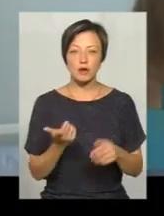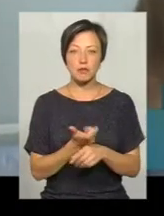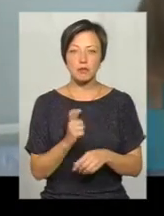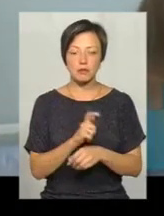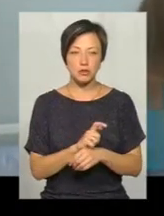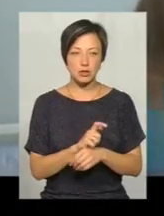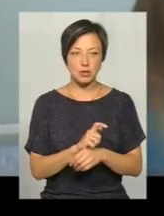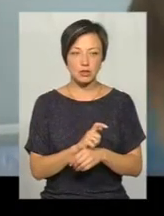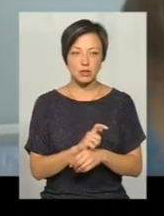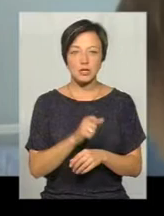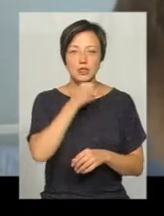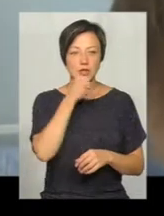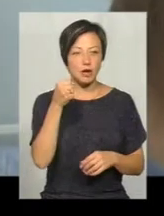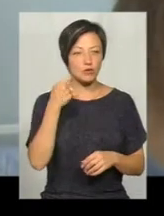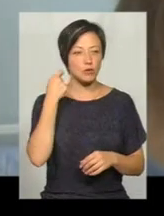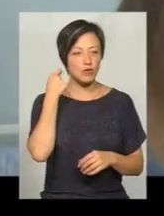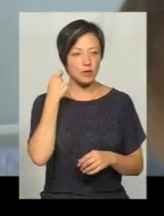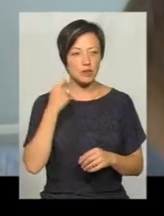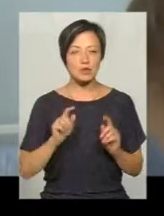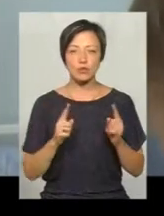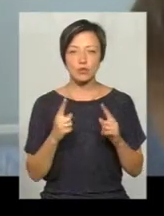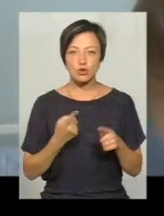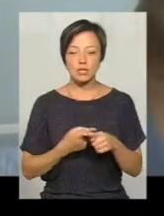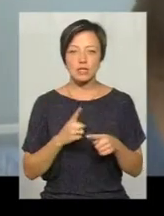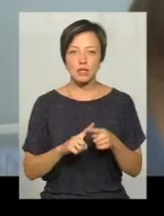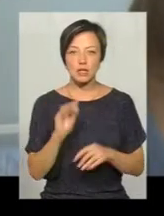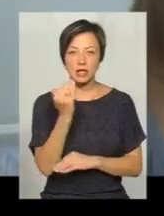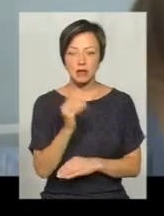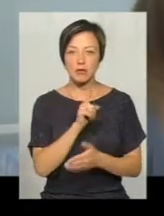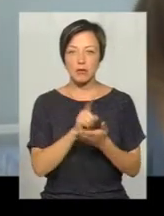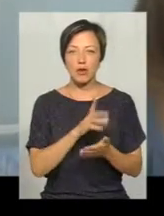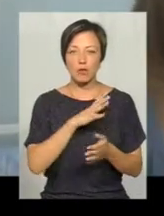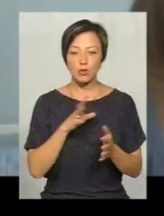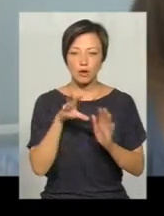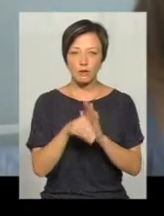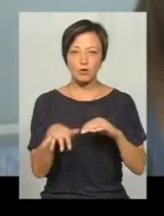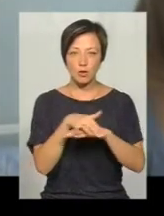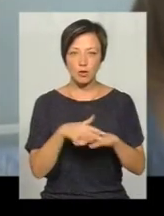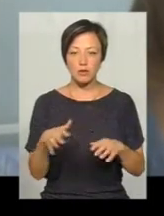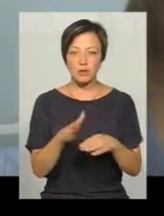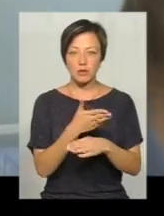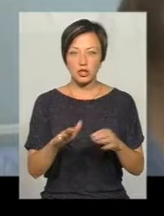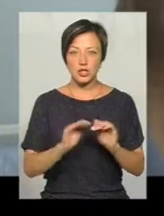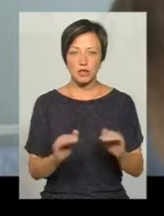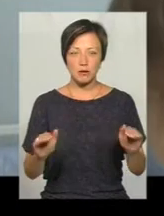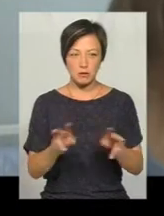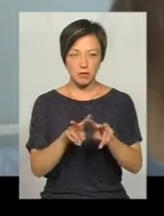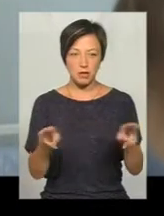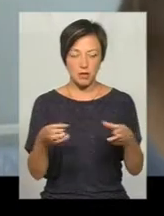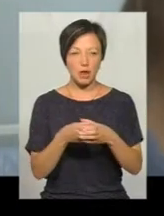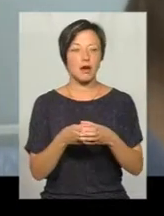в старшому віці, тому що дитина має бути в соціумі, між такими дітьми, як він сам.